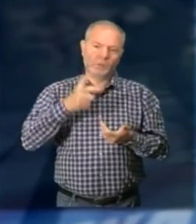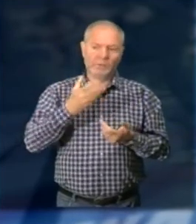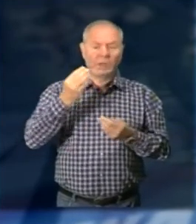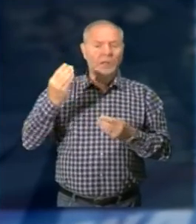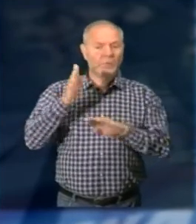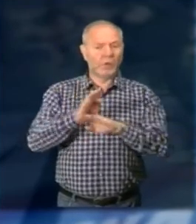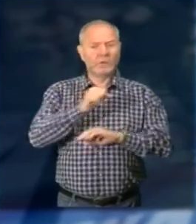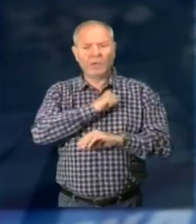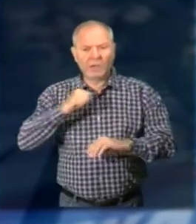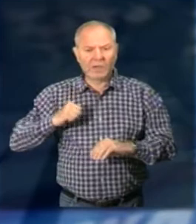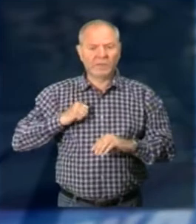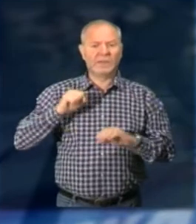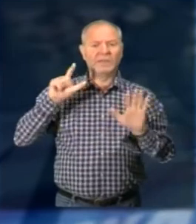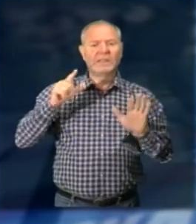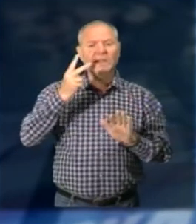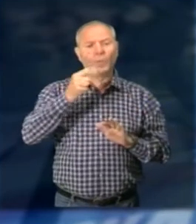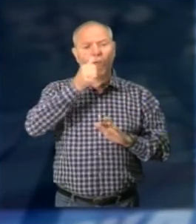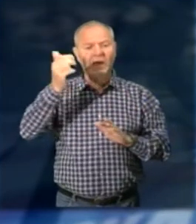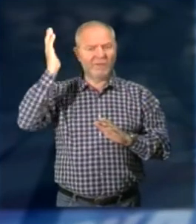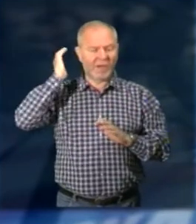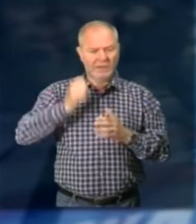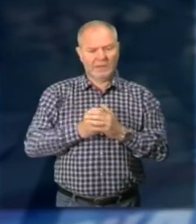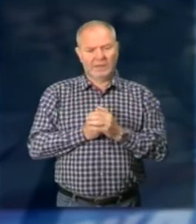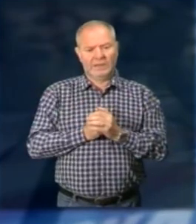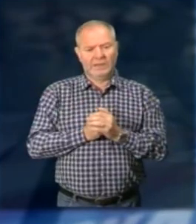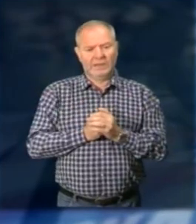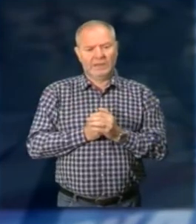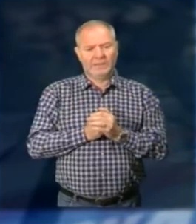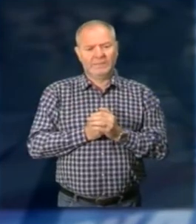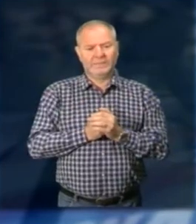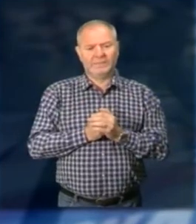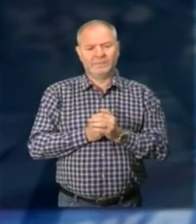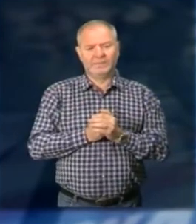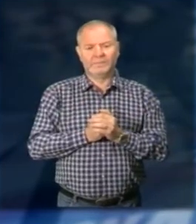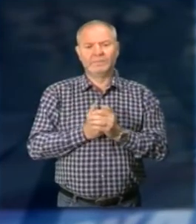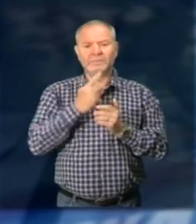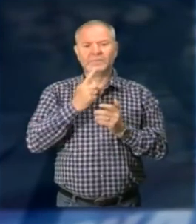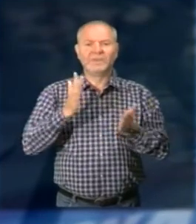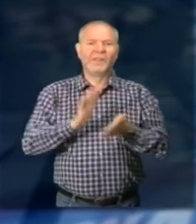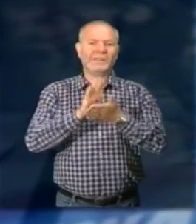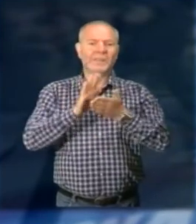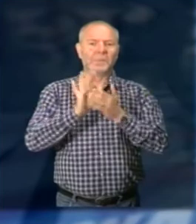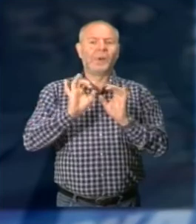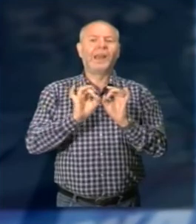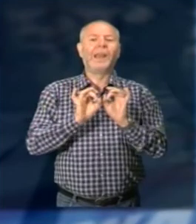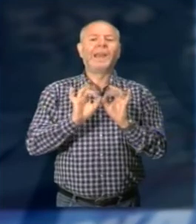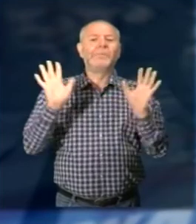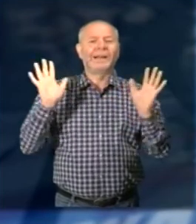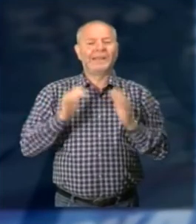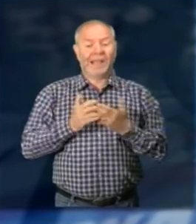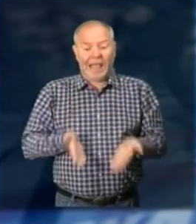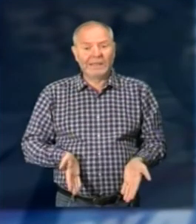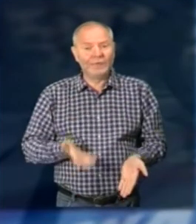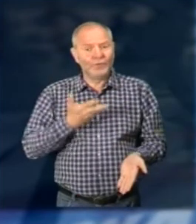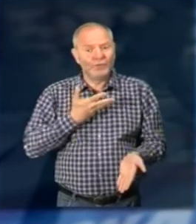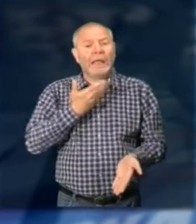fatto i partigiani 72 anni fa Si celebra la libertà che abbiamo adesso e